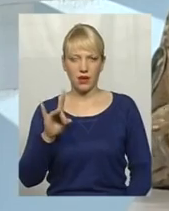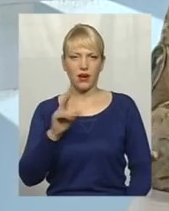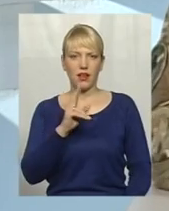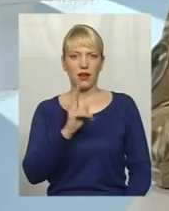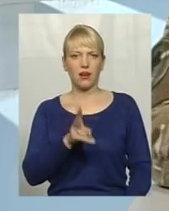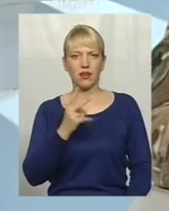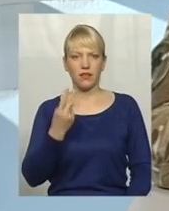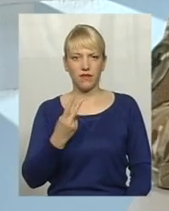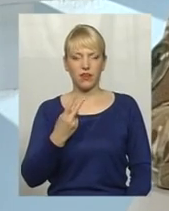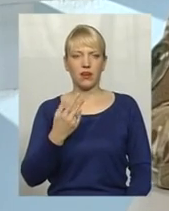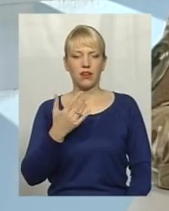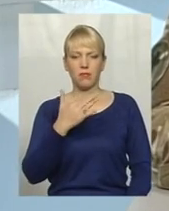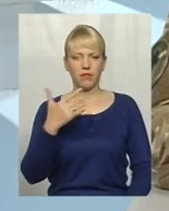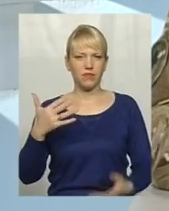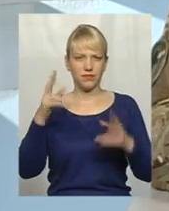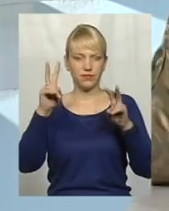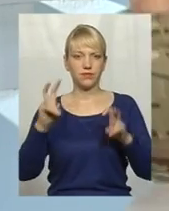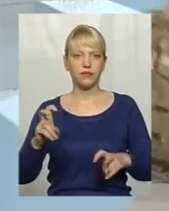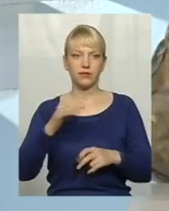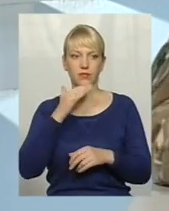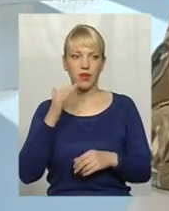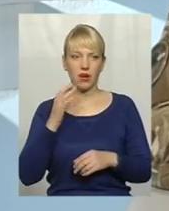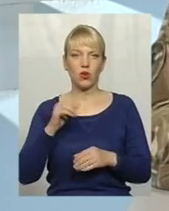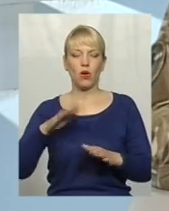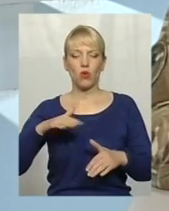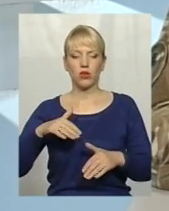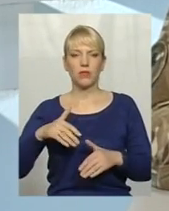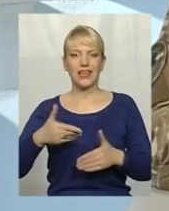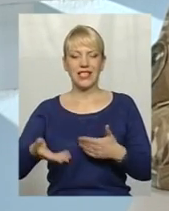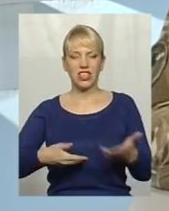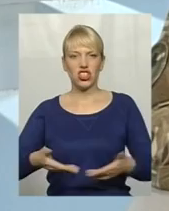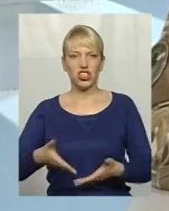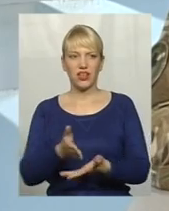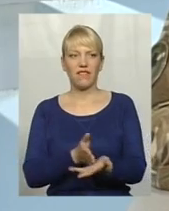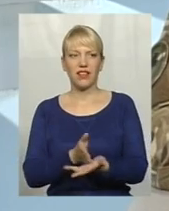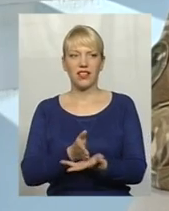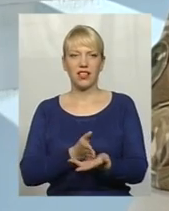багато. Потім йшли ветерани.